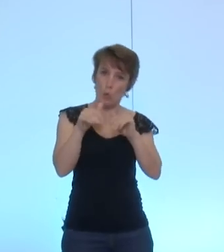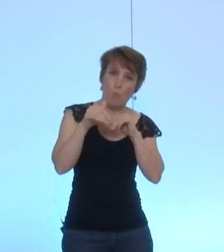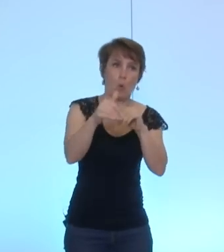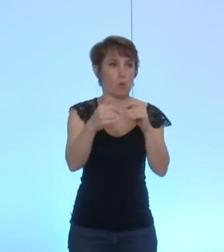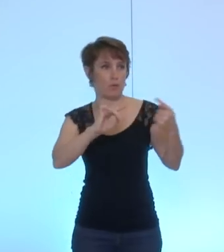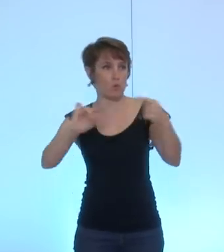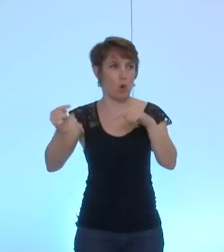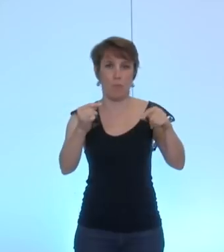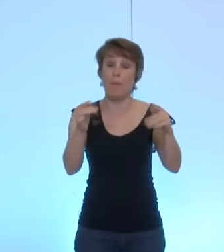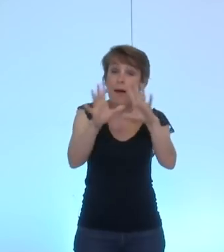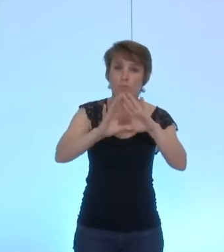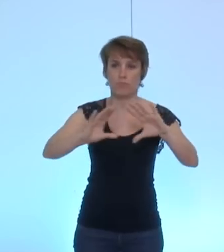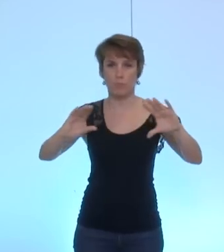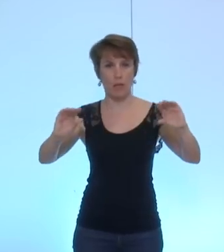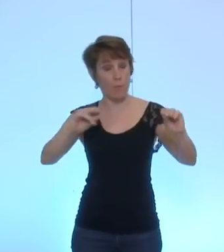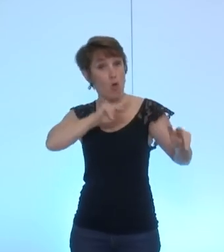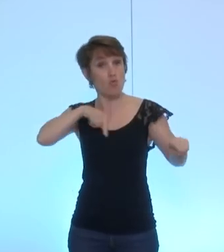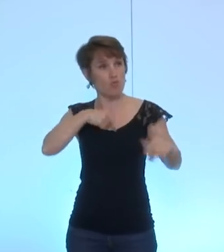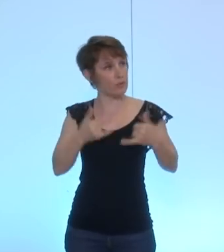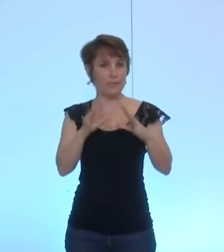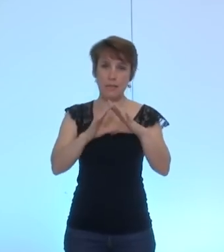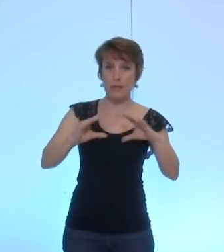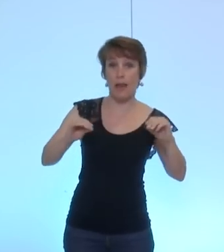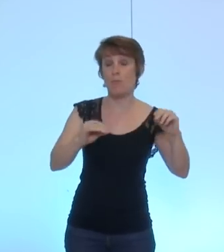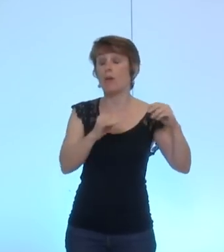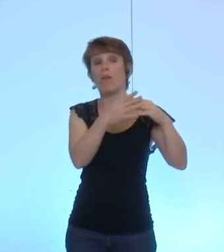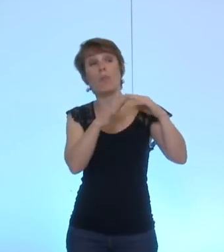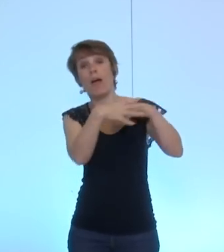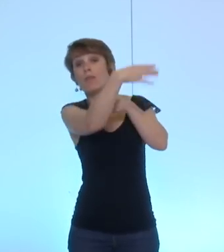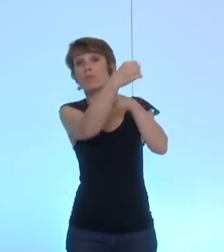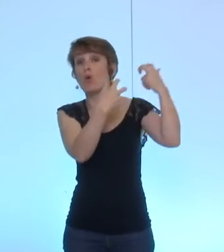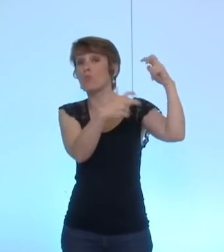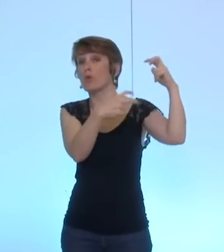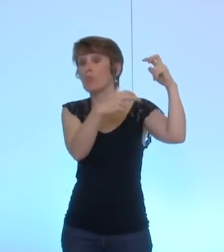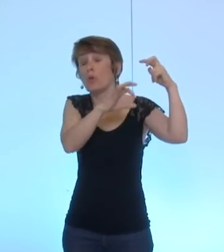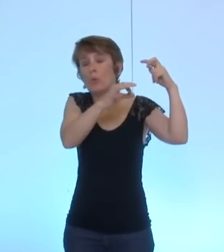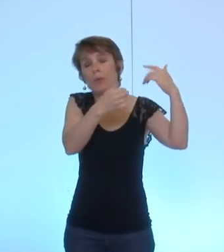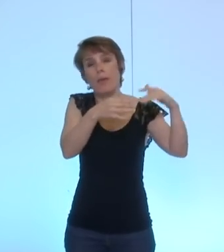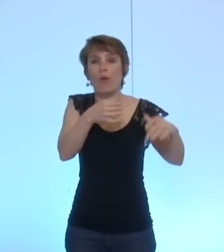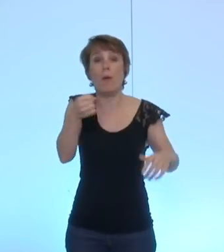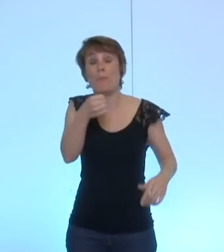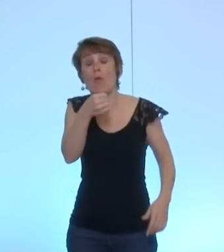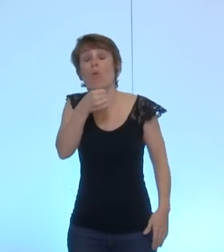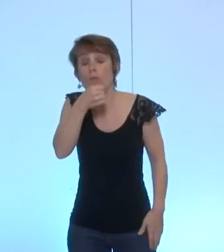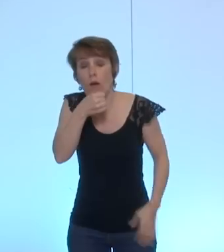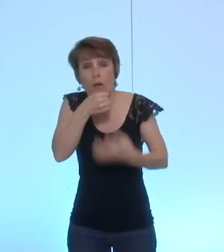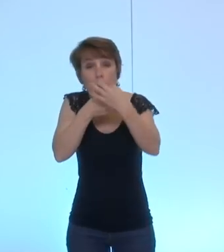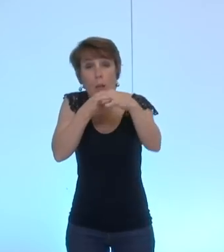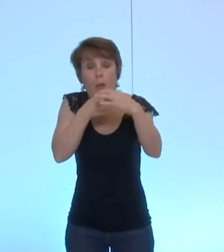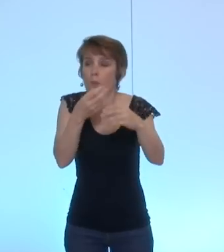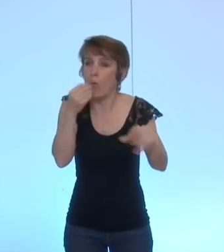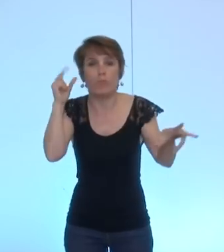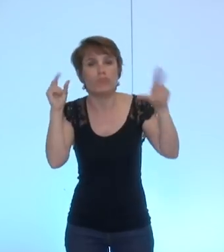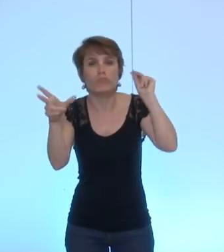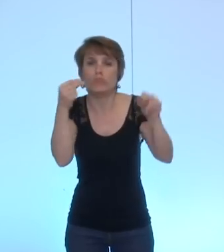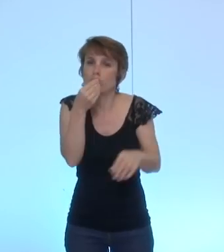débats dans le calme qui nous anime, nous, même s'il un léger bruit. Je pense que si nous parlons un peu proche des micros, il n a pas de souci aujourd'hui pour travailler.